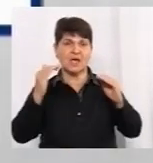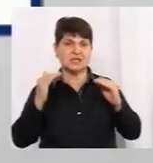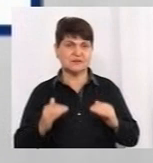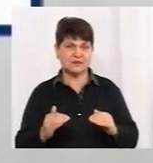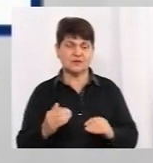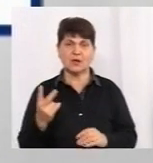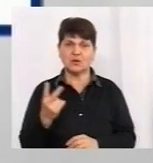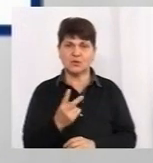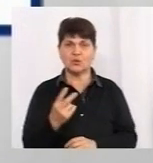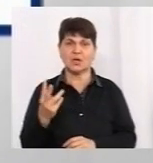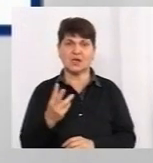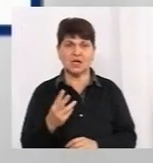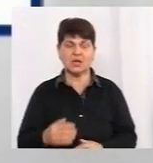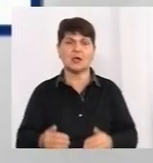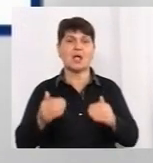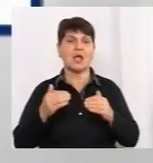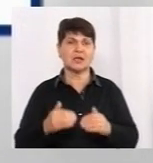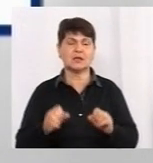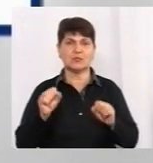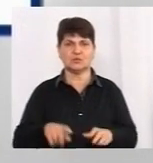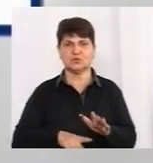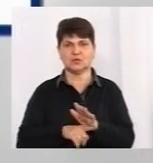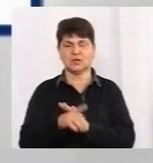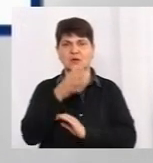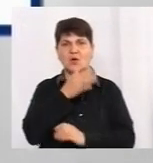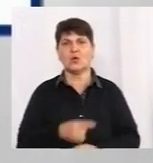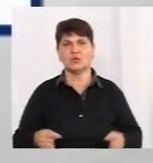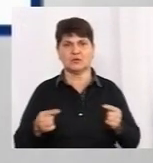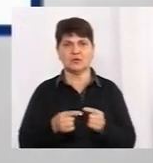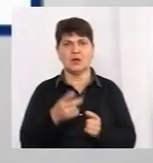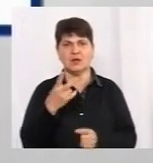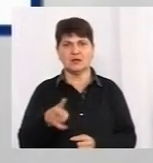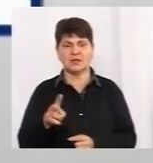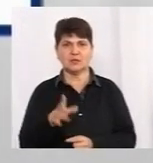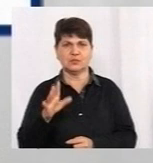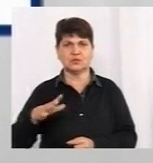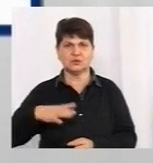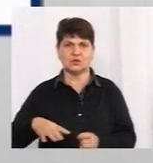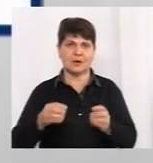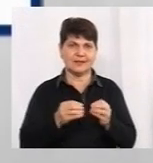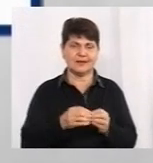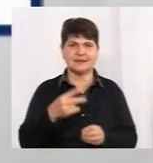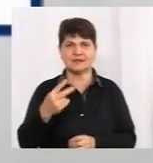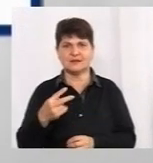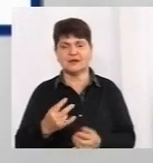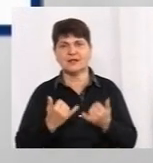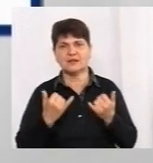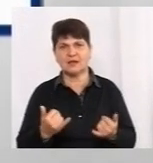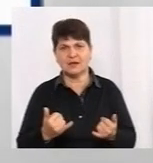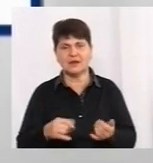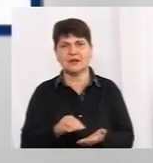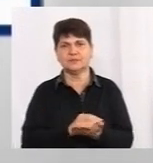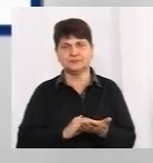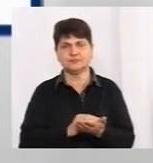другий, третій або четвертий етап можуть почати одночасно. Не треба буде чекати 10 чи 20 днів для запуску чергового